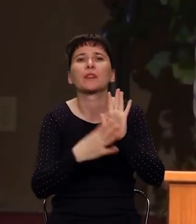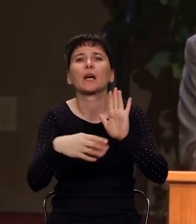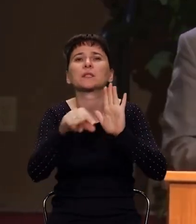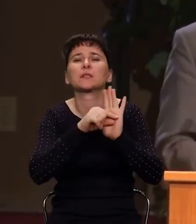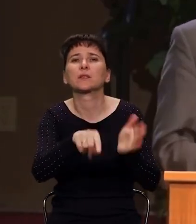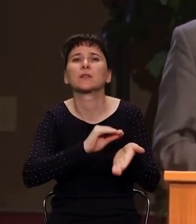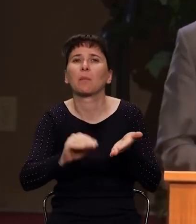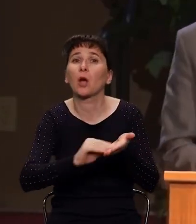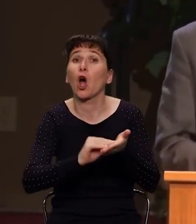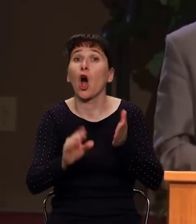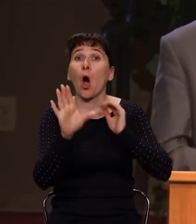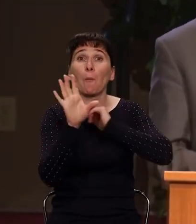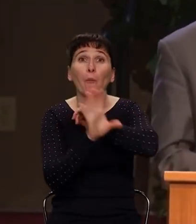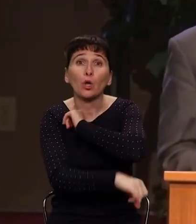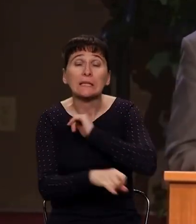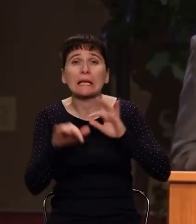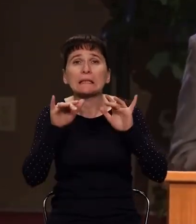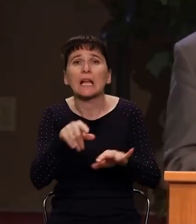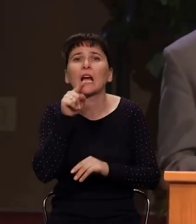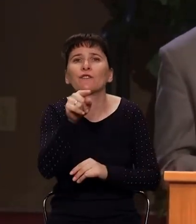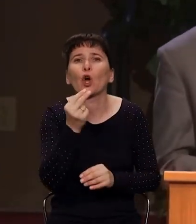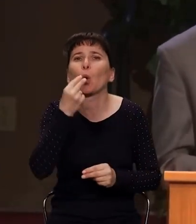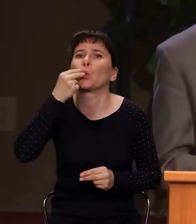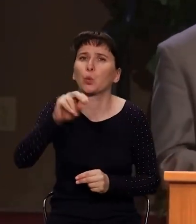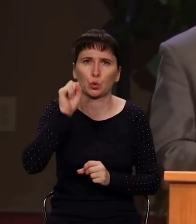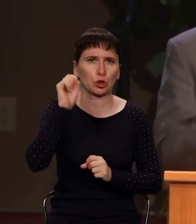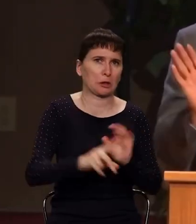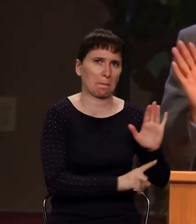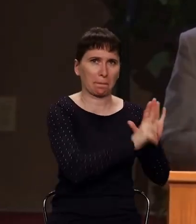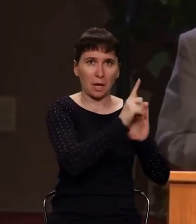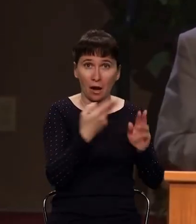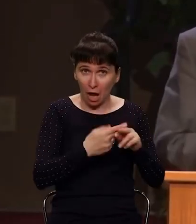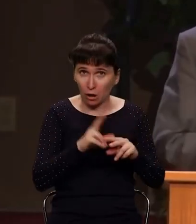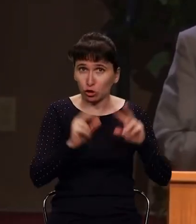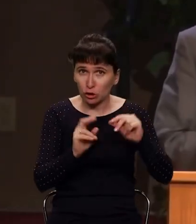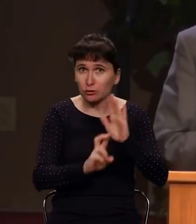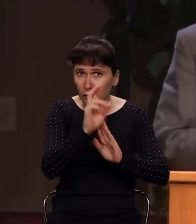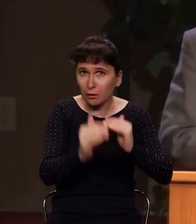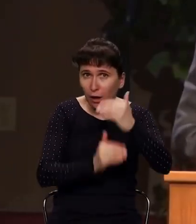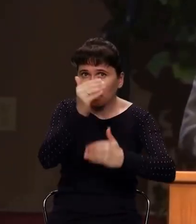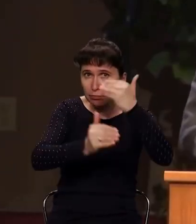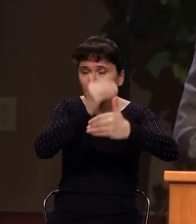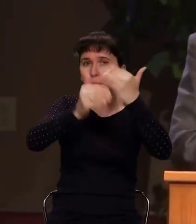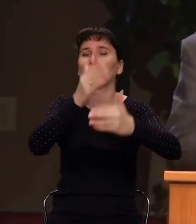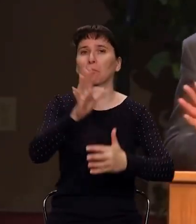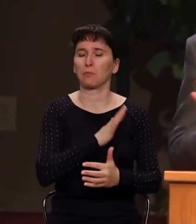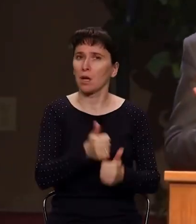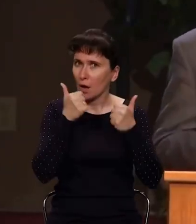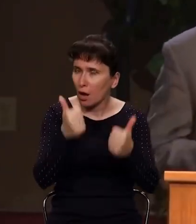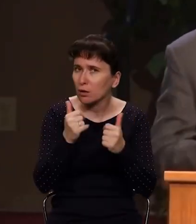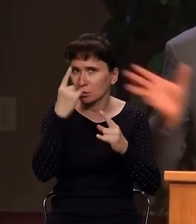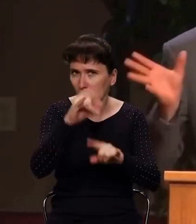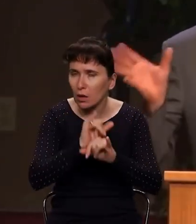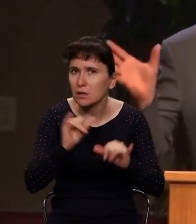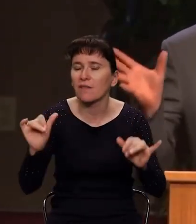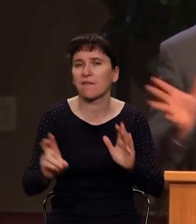где сказано так, что последние дела твои, они больше первых. Она шла по нарастающей. Так называемая, динамически